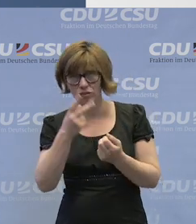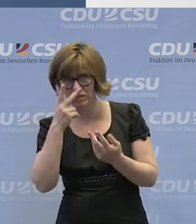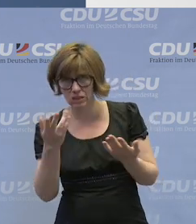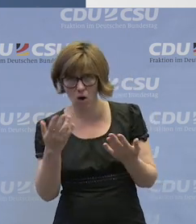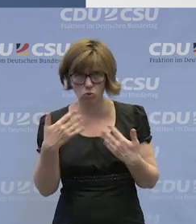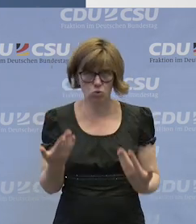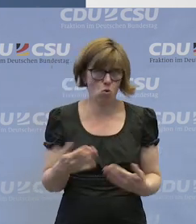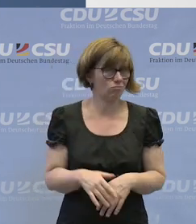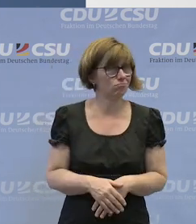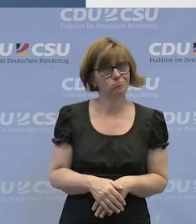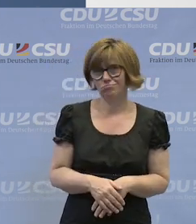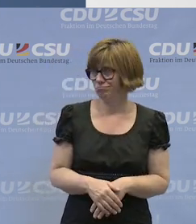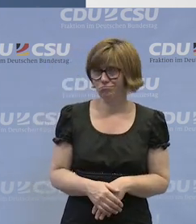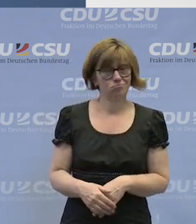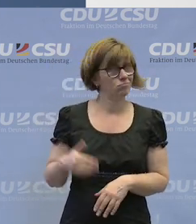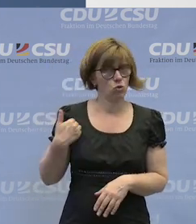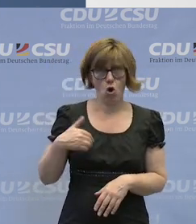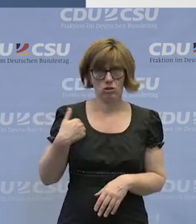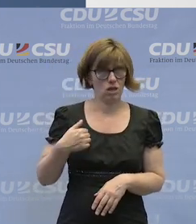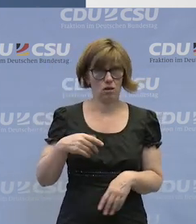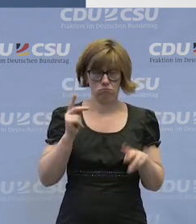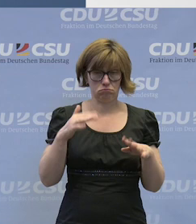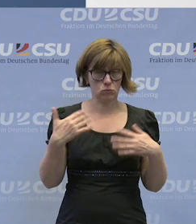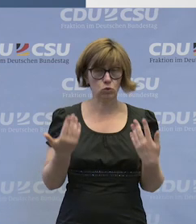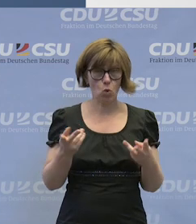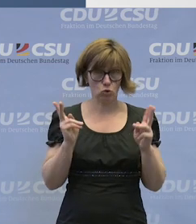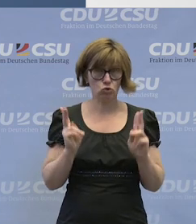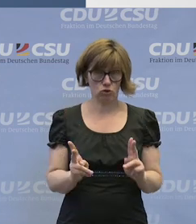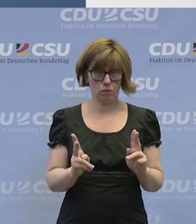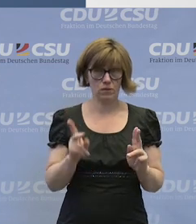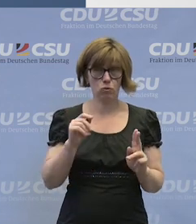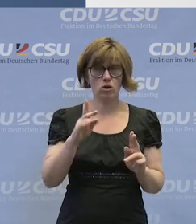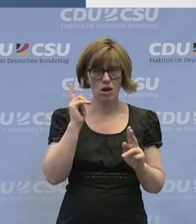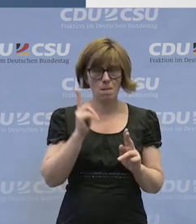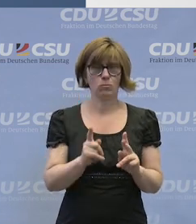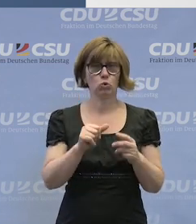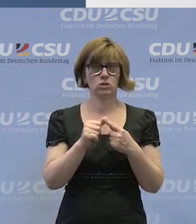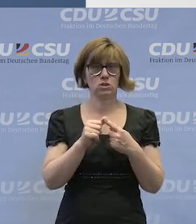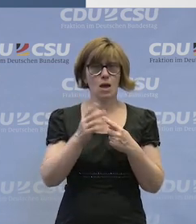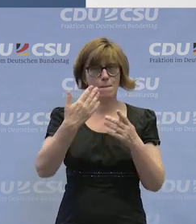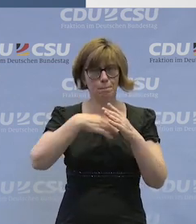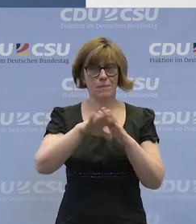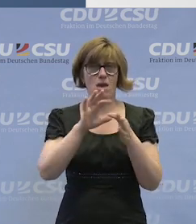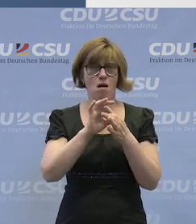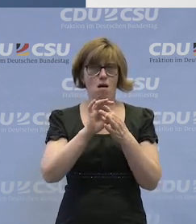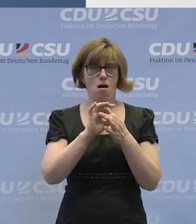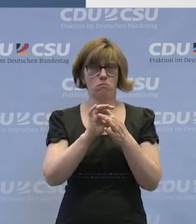so noch nicht der Fall. Und das ist natürlich richtig, dass man dort auch mehr